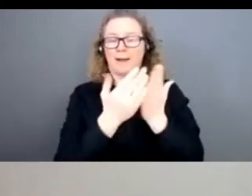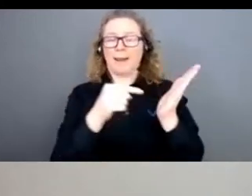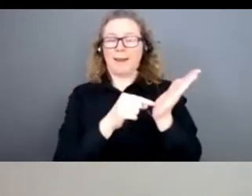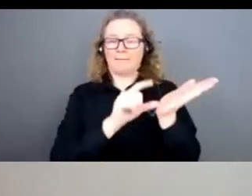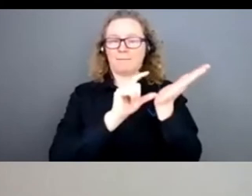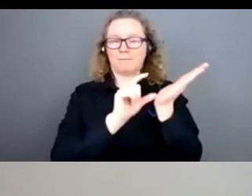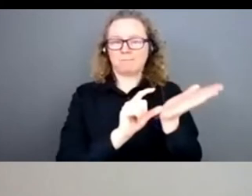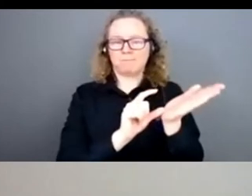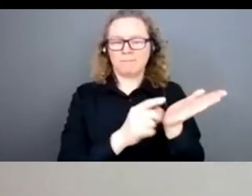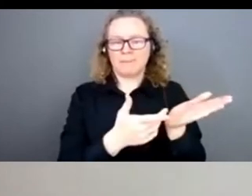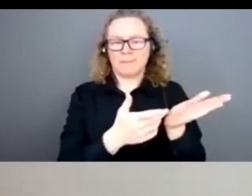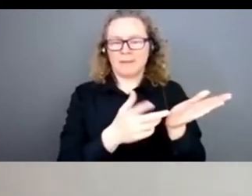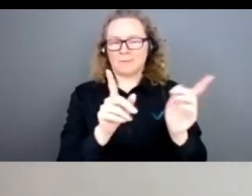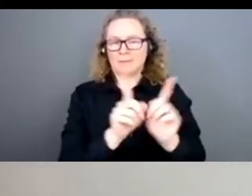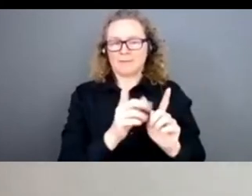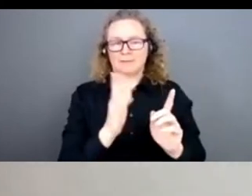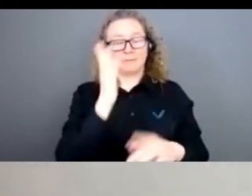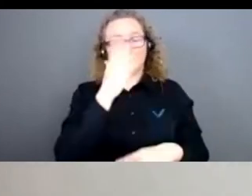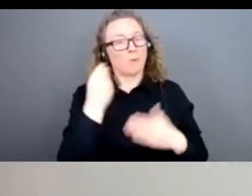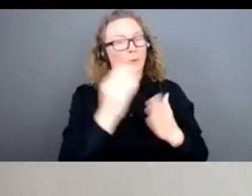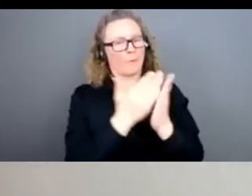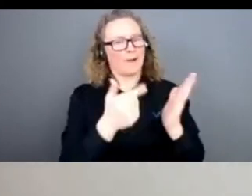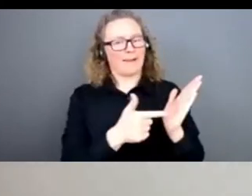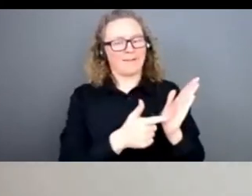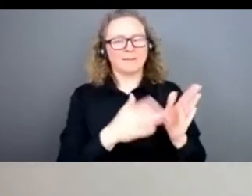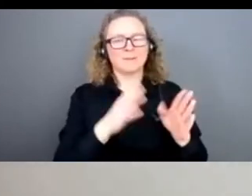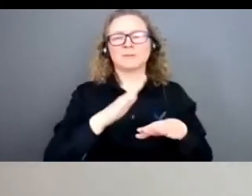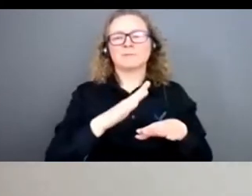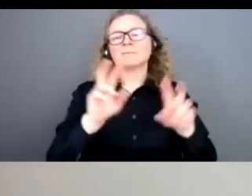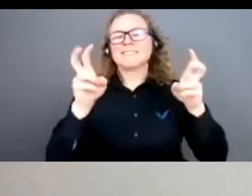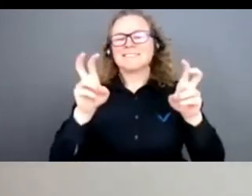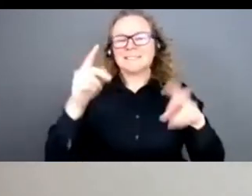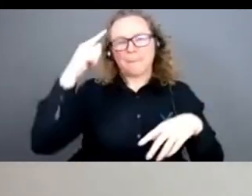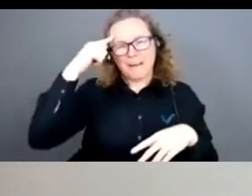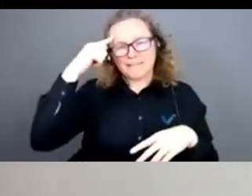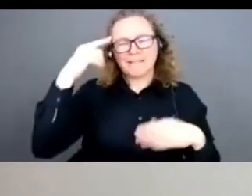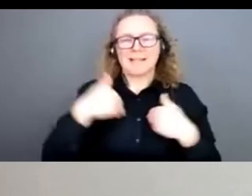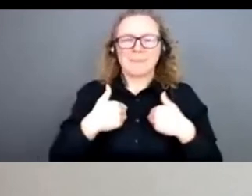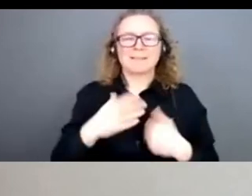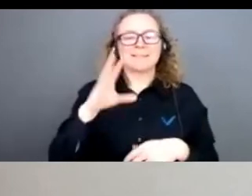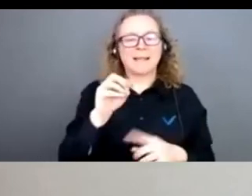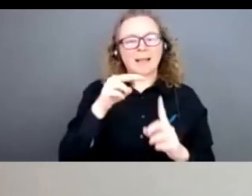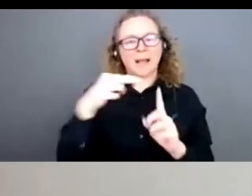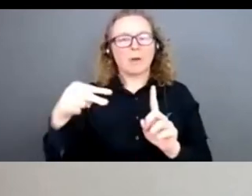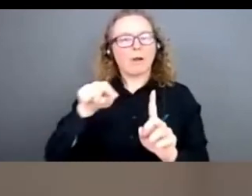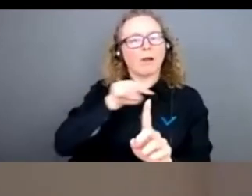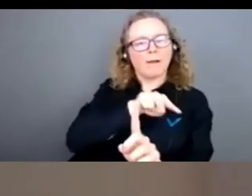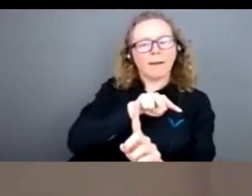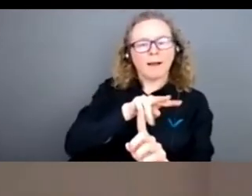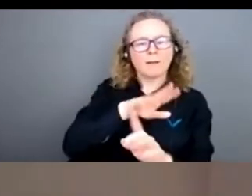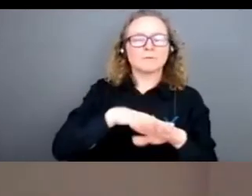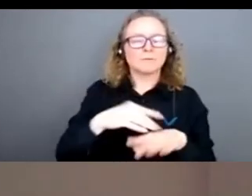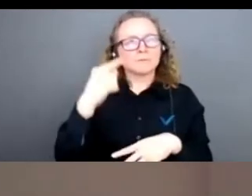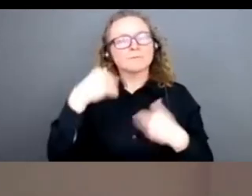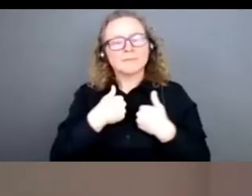livre, La Pensée Végane, 50 regards sur la condition animale. Renan, à toi. Merci, merci